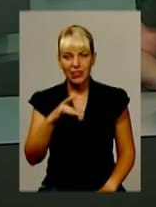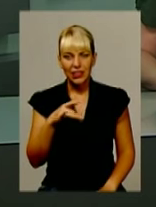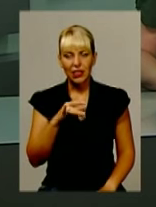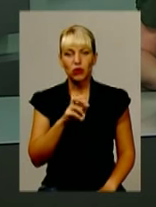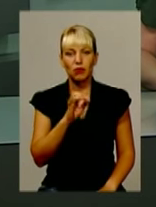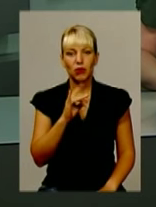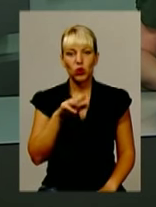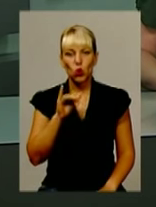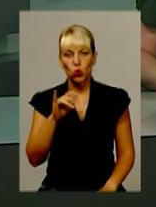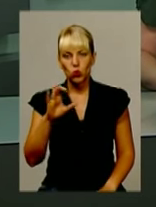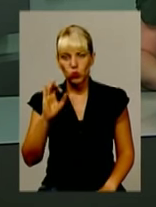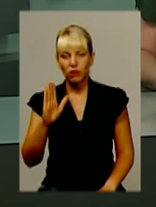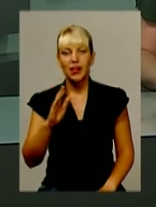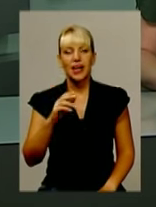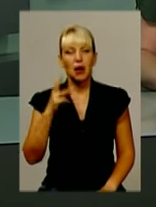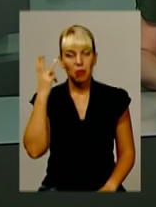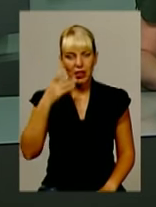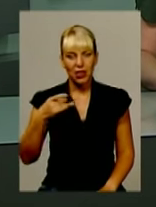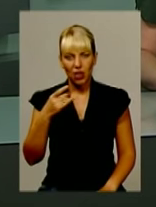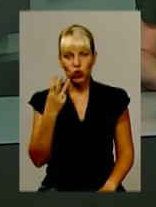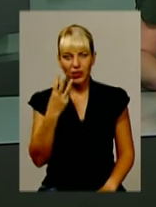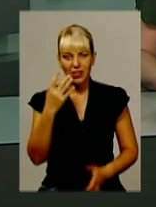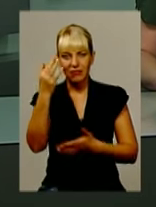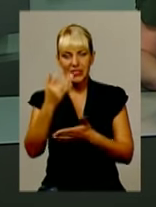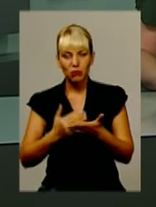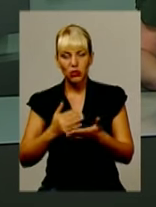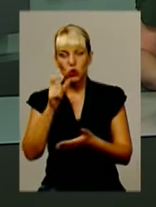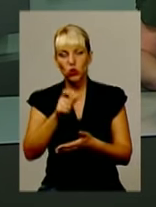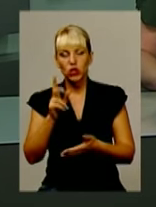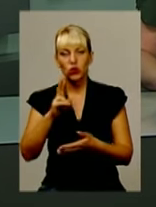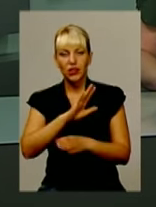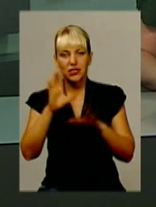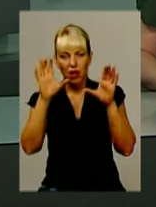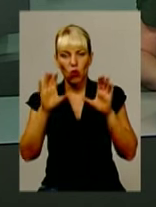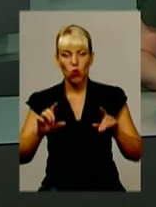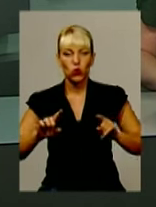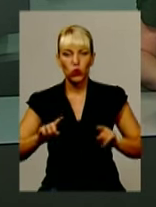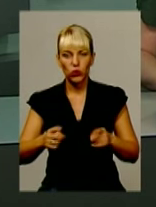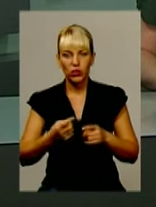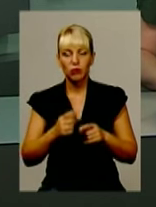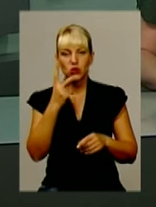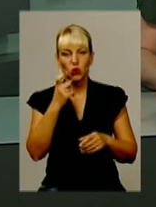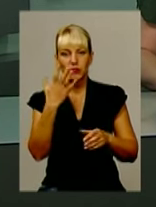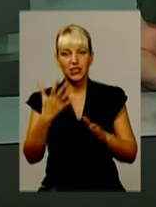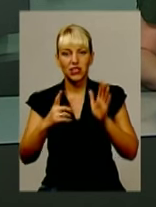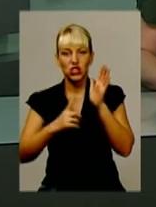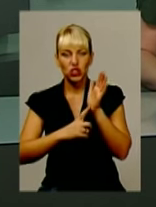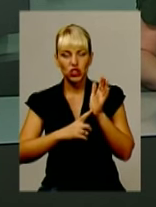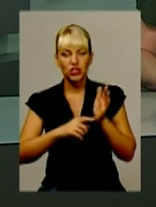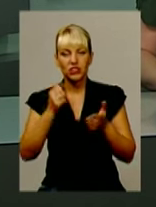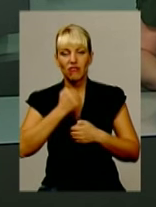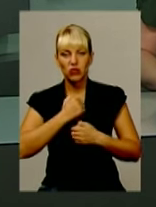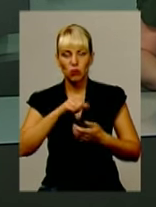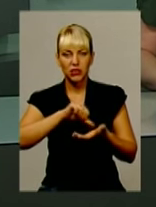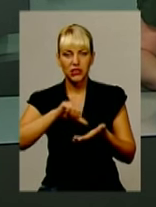Бретоусус з Хмельницького району. Нині у списку осіб, незаконно утримується 156 військових представників добровольчих